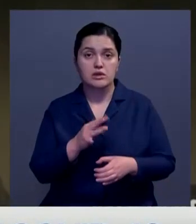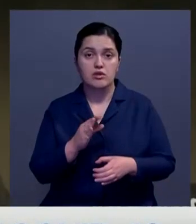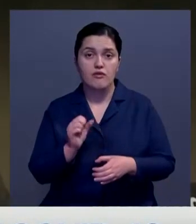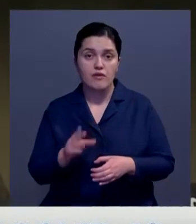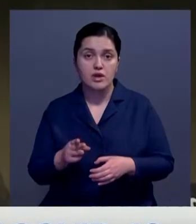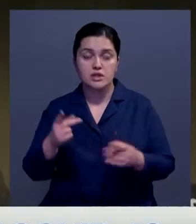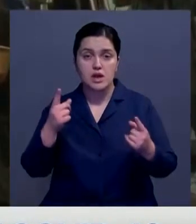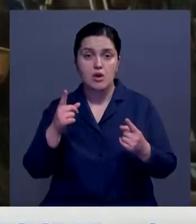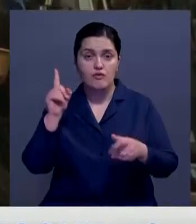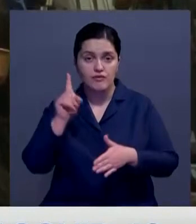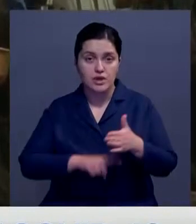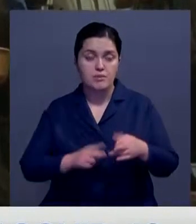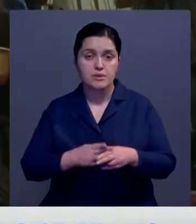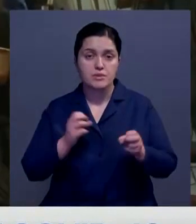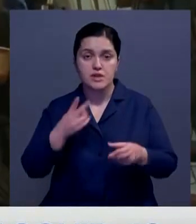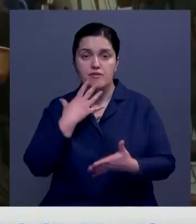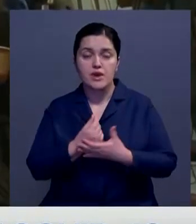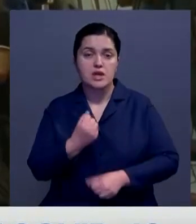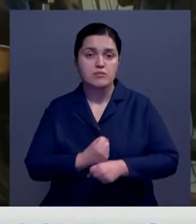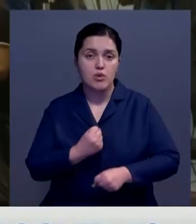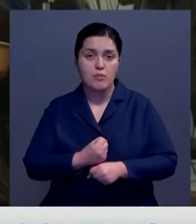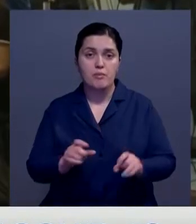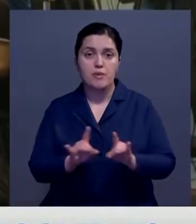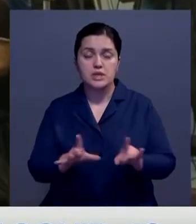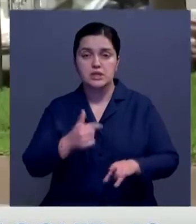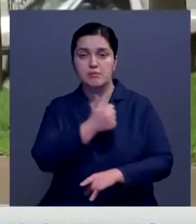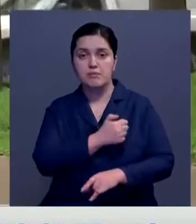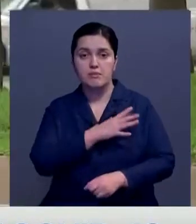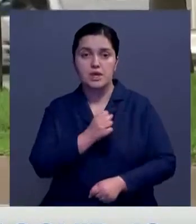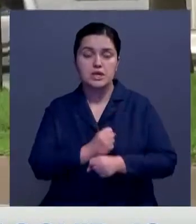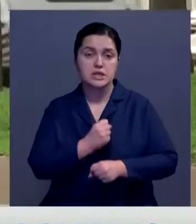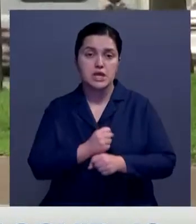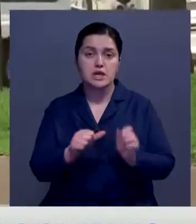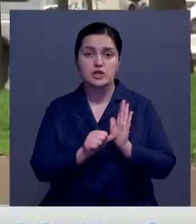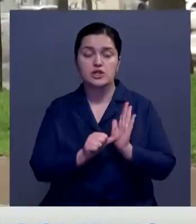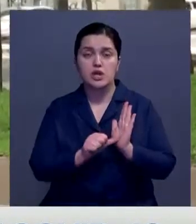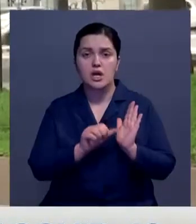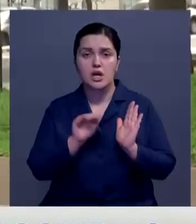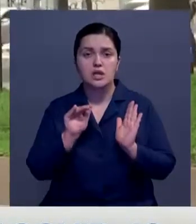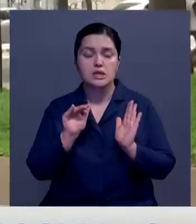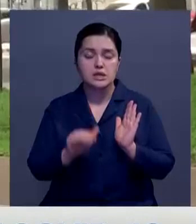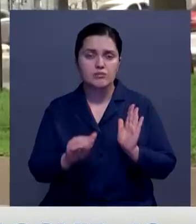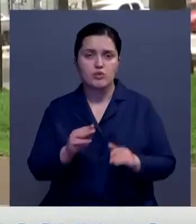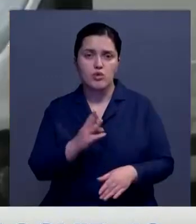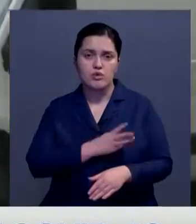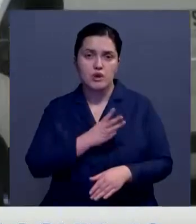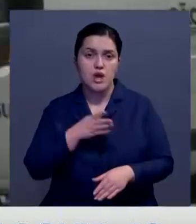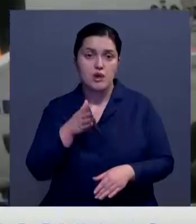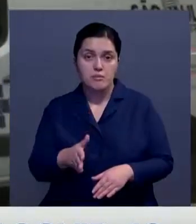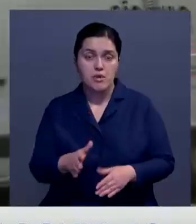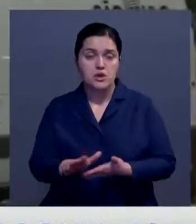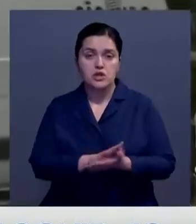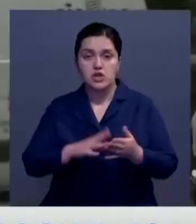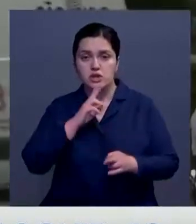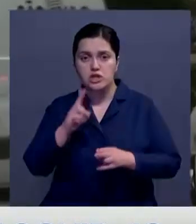BioNTech заявили, что они уверены в безопасности своей разработки. По их словам, инъекции были сделаны 60 тысячам добровольцам,